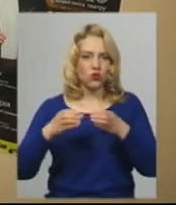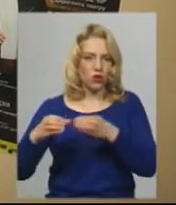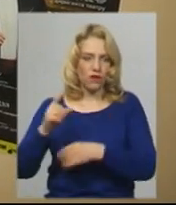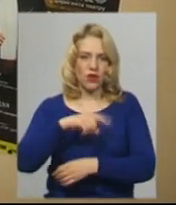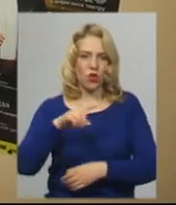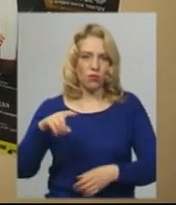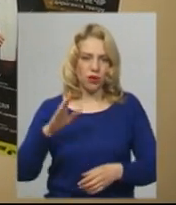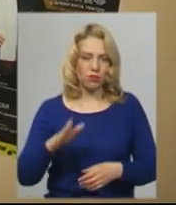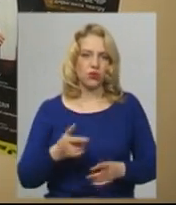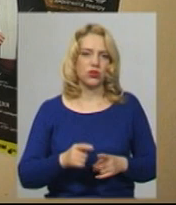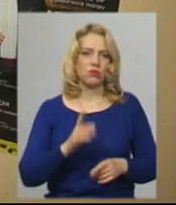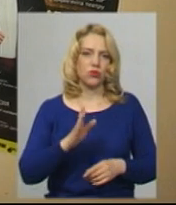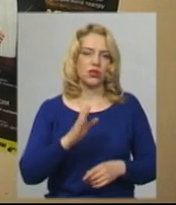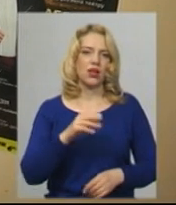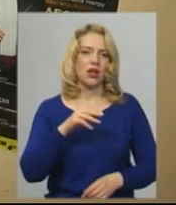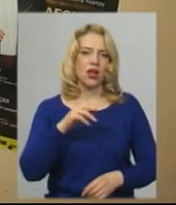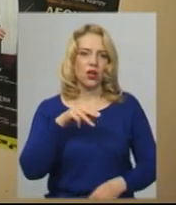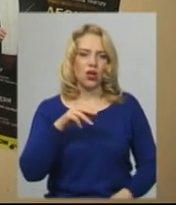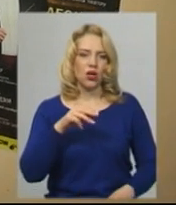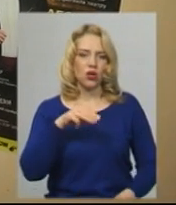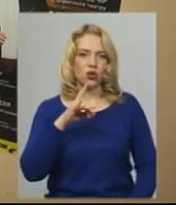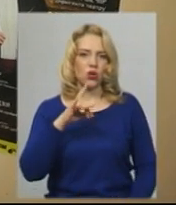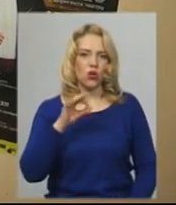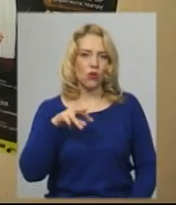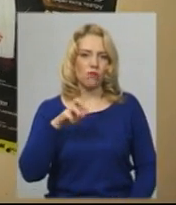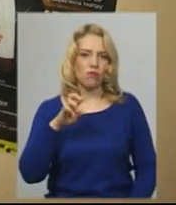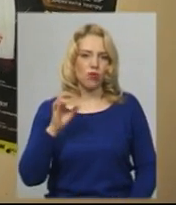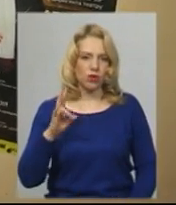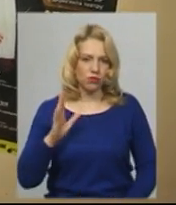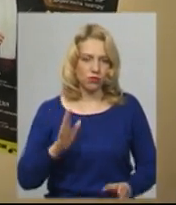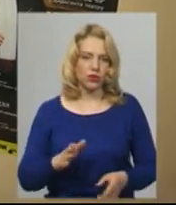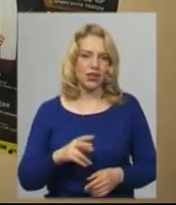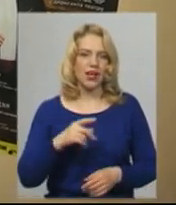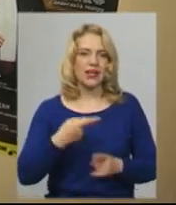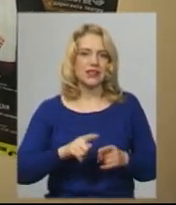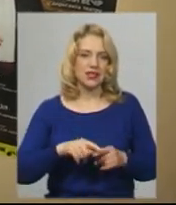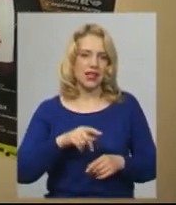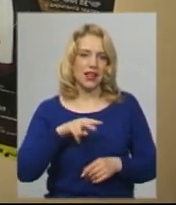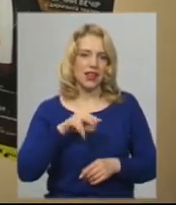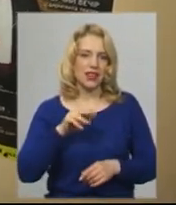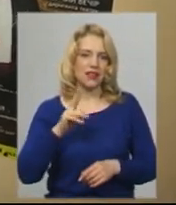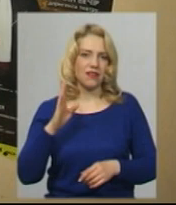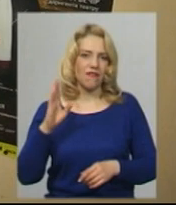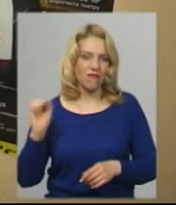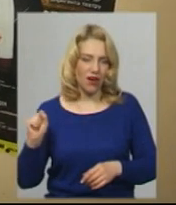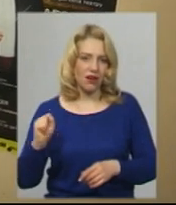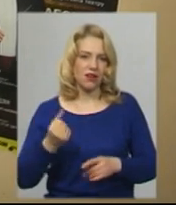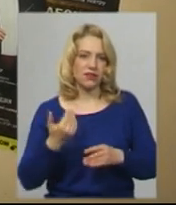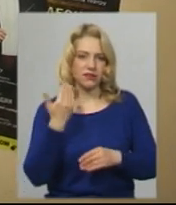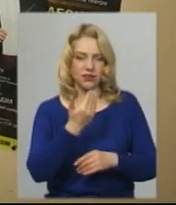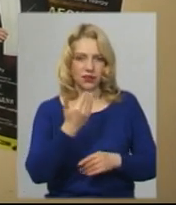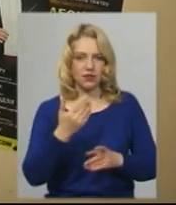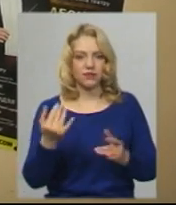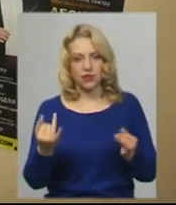соло-тромбона, така гарна річ, литовського композитора Оя Кяєра. Ну, така от програмка буде невеличка, але